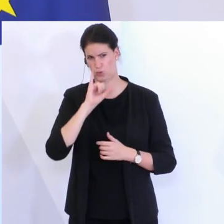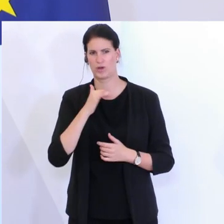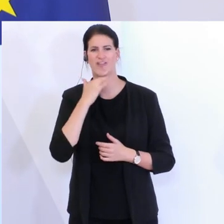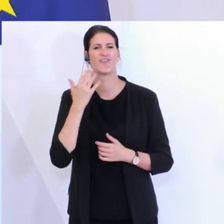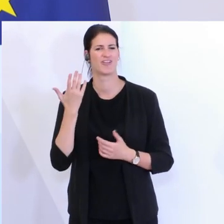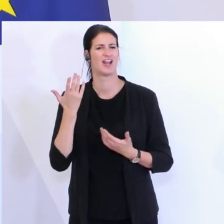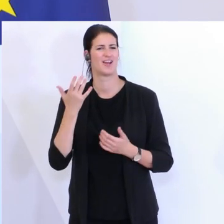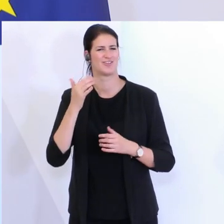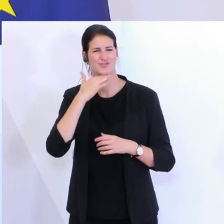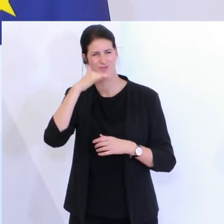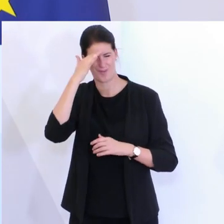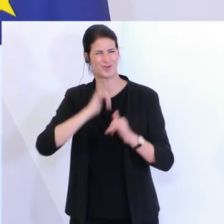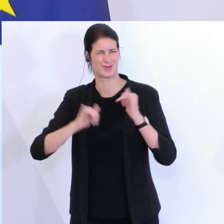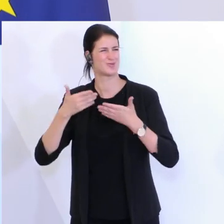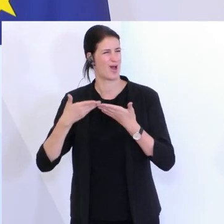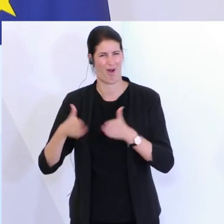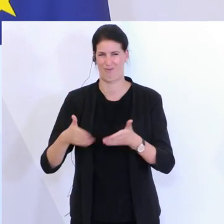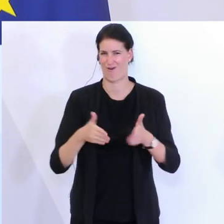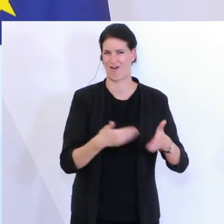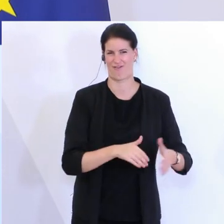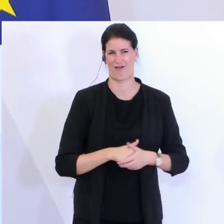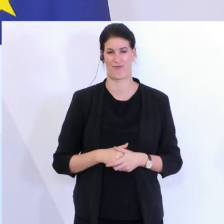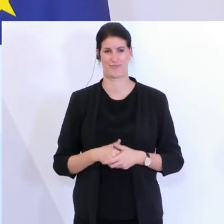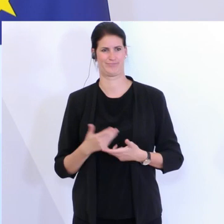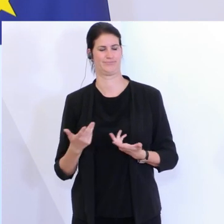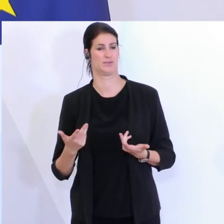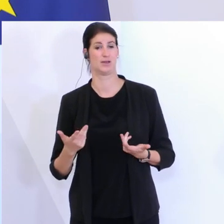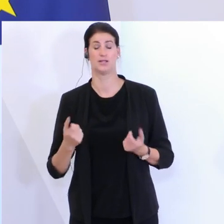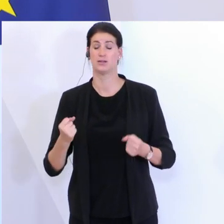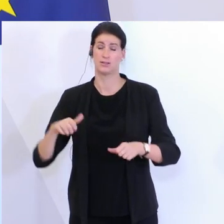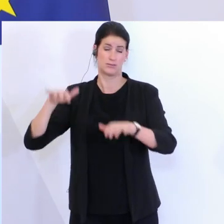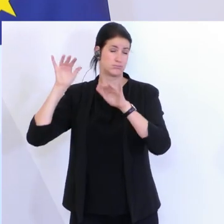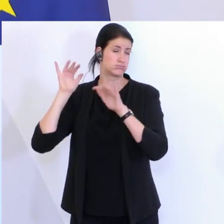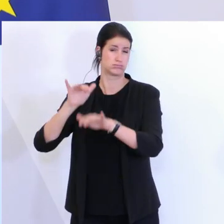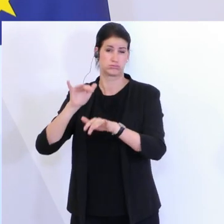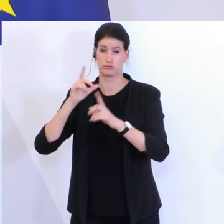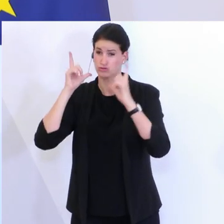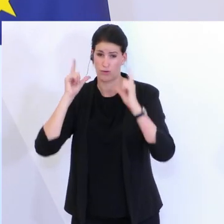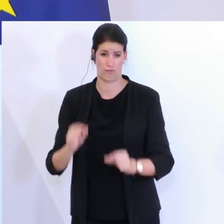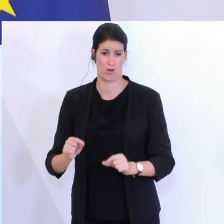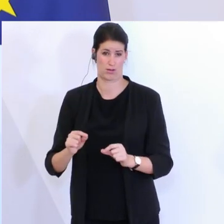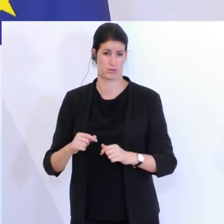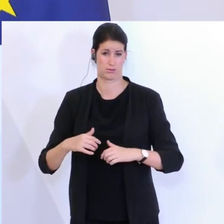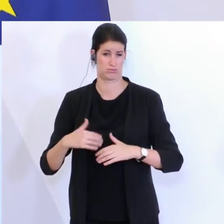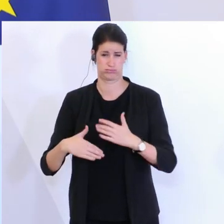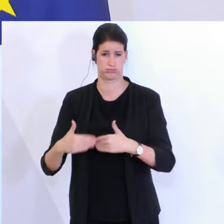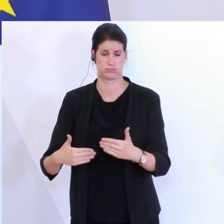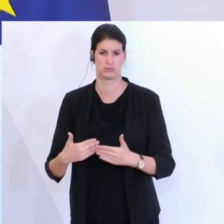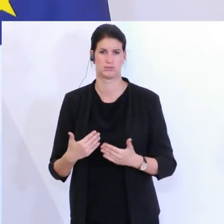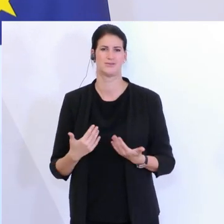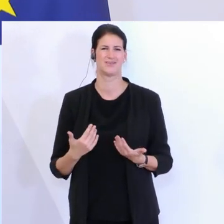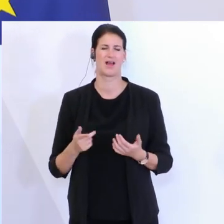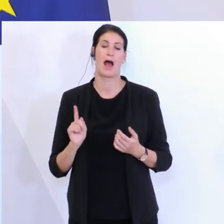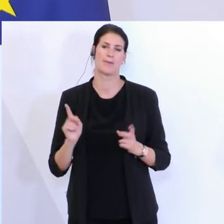und die Sommersaison ist dann, weil ja der Mai und der Juni gefehlt haben, relativ stark gleich losgegangen. Wird daher auch relativ kurz sein.